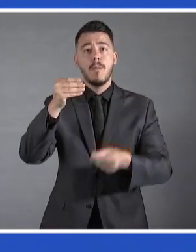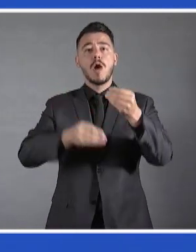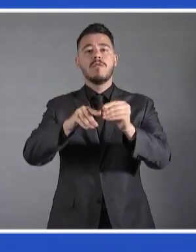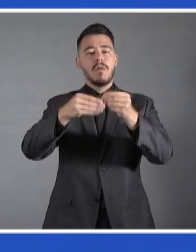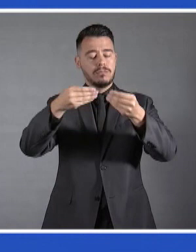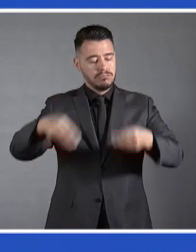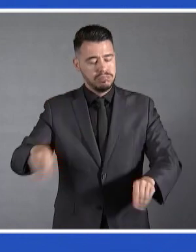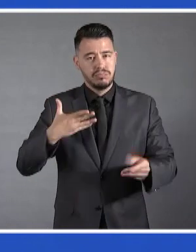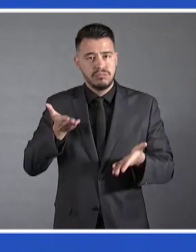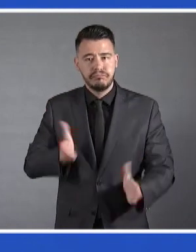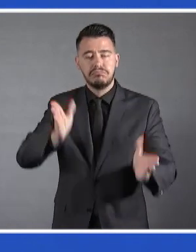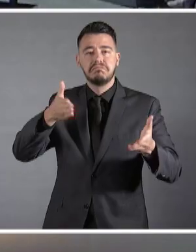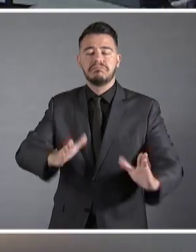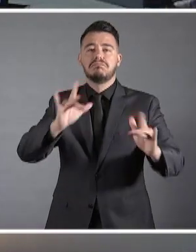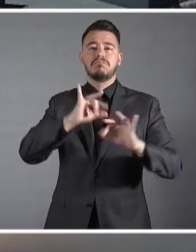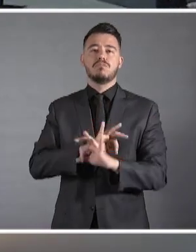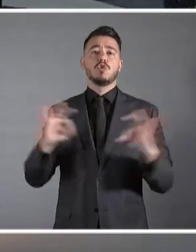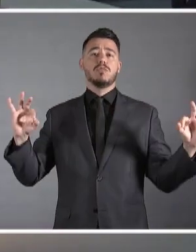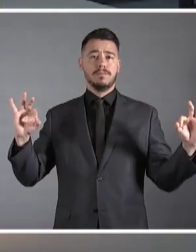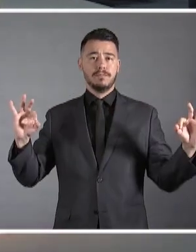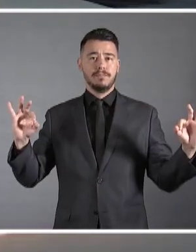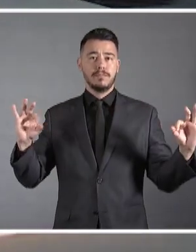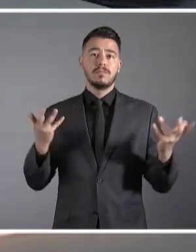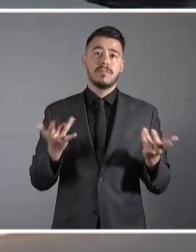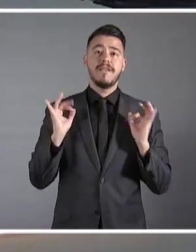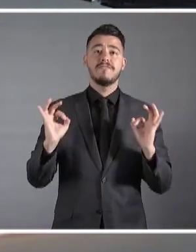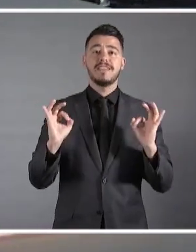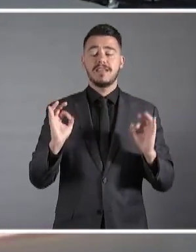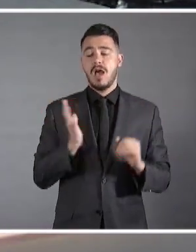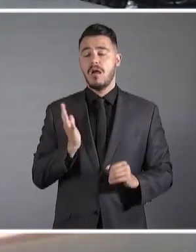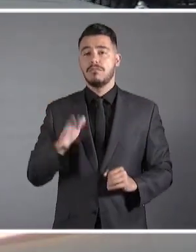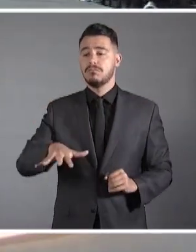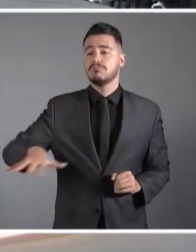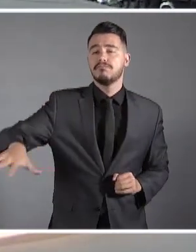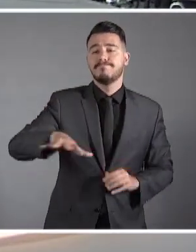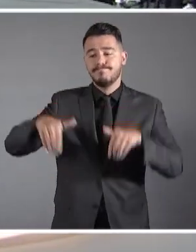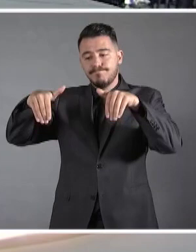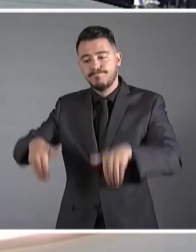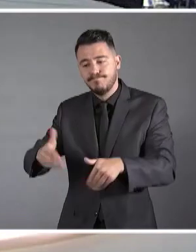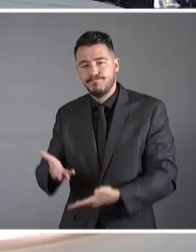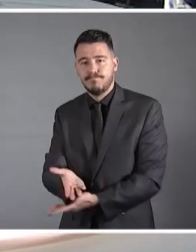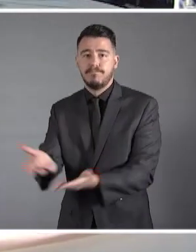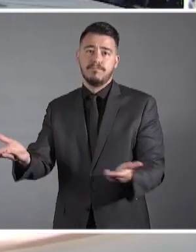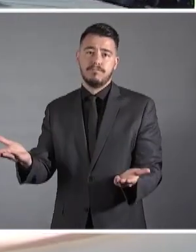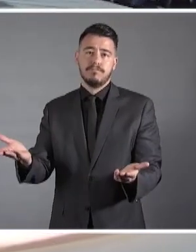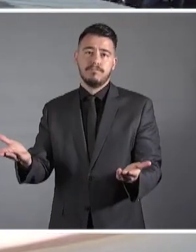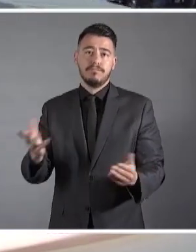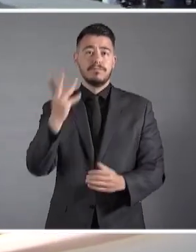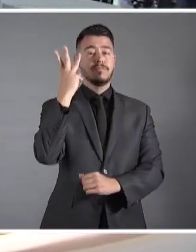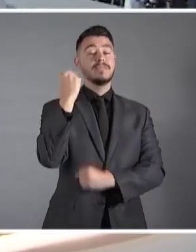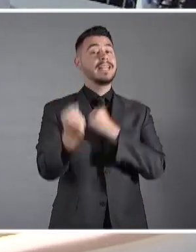συστήματος, των θεσμών και βέβαια του ελληνικού λαού, των Αιγήνων πολιτών. Τα τρία-εφτά χρόνια